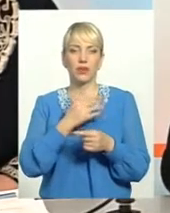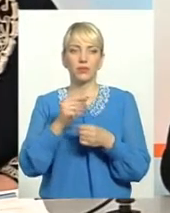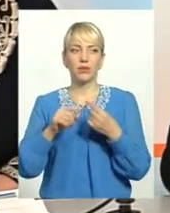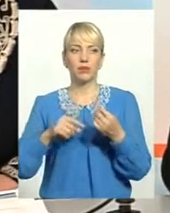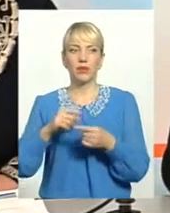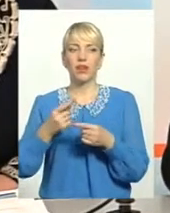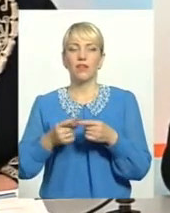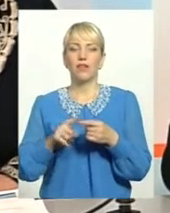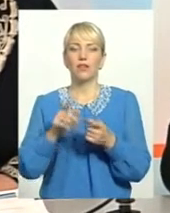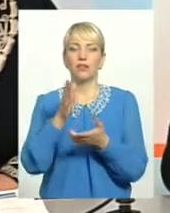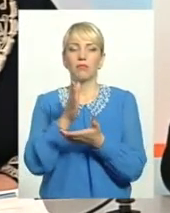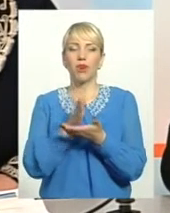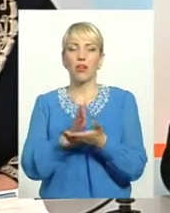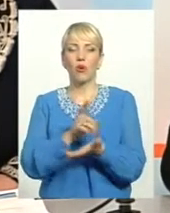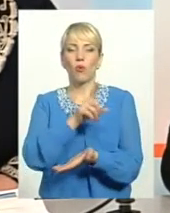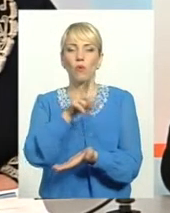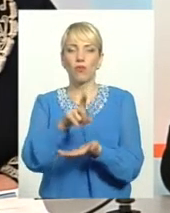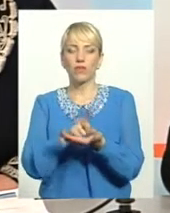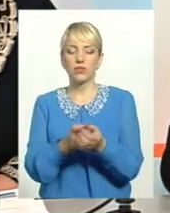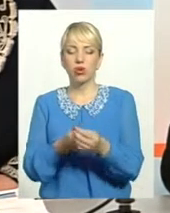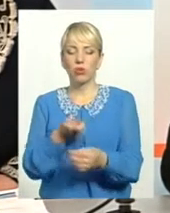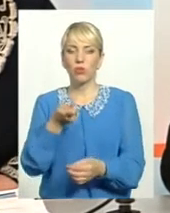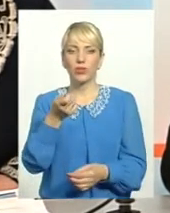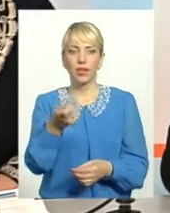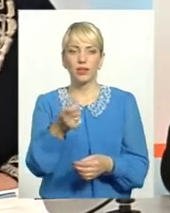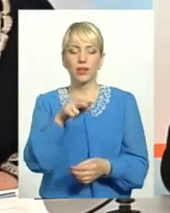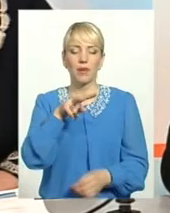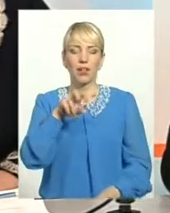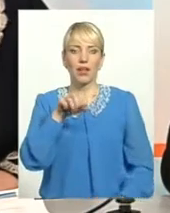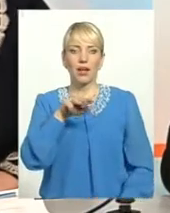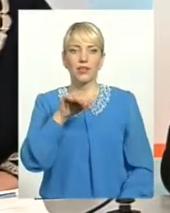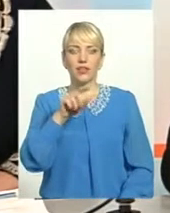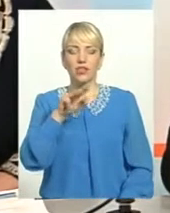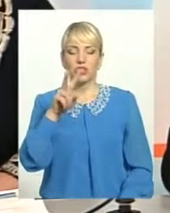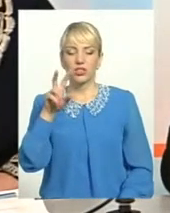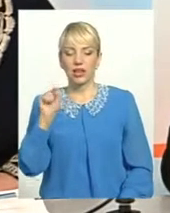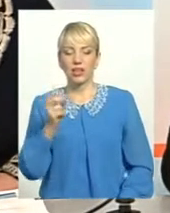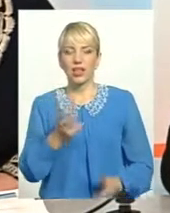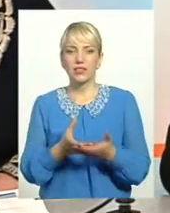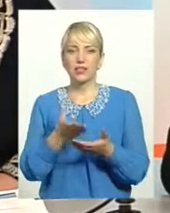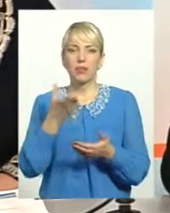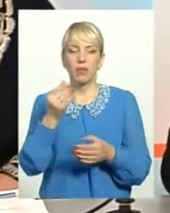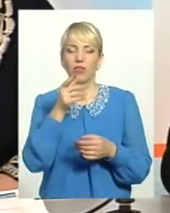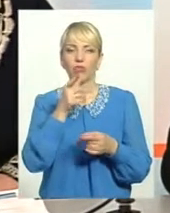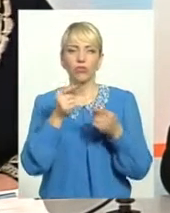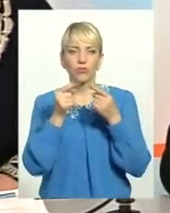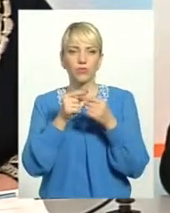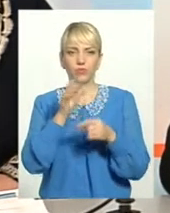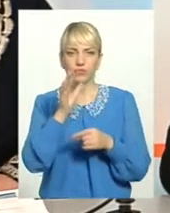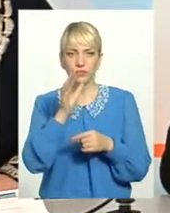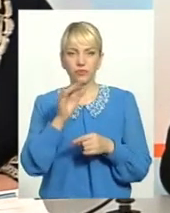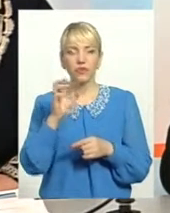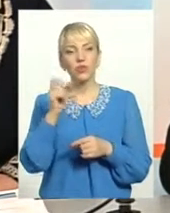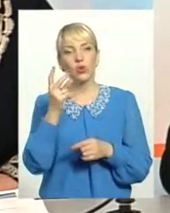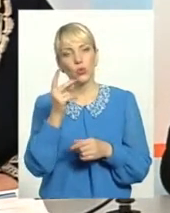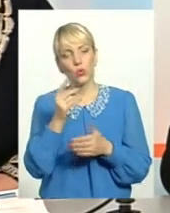обов'язок подати платіжку на сплату податок на фізичних осіб, тобто день в день. Другий варіант, це коли